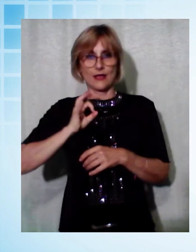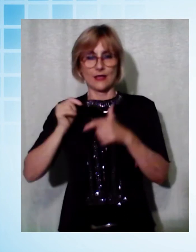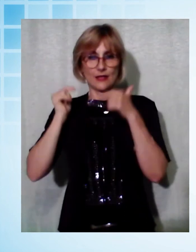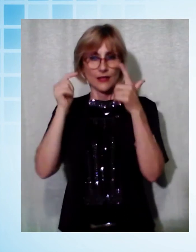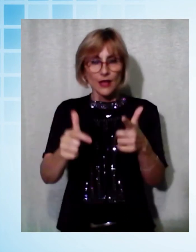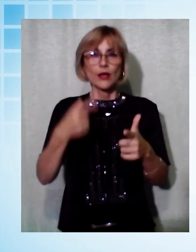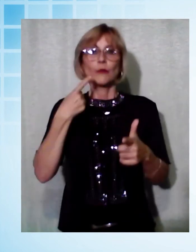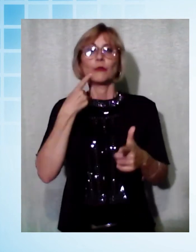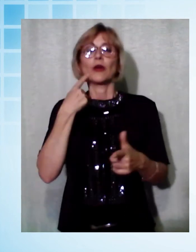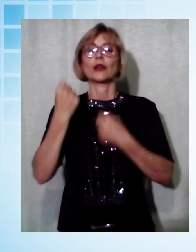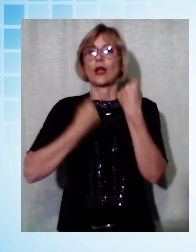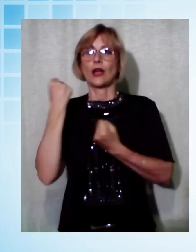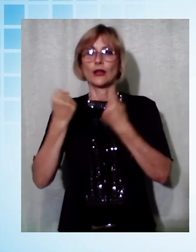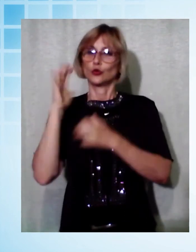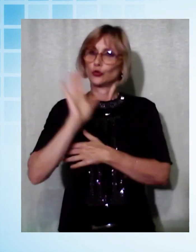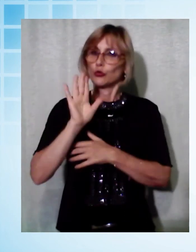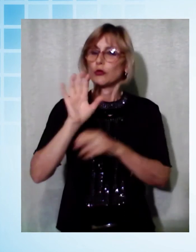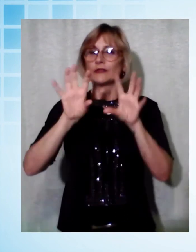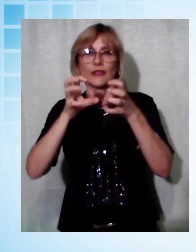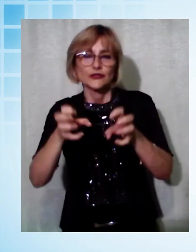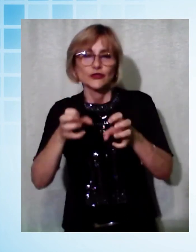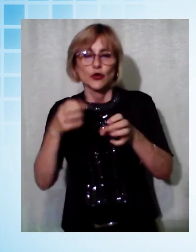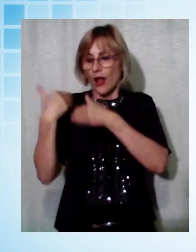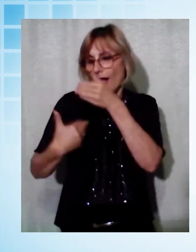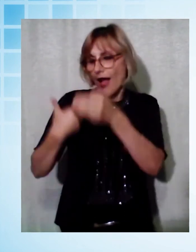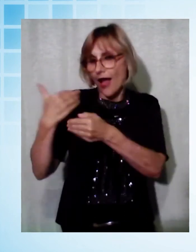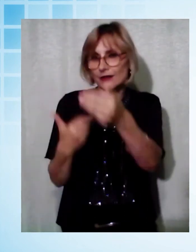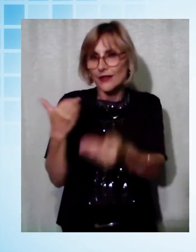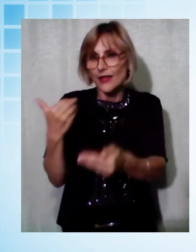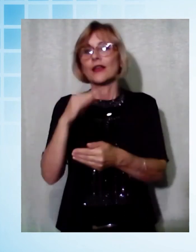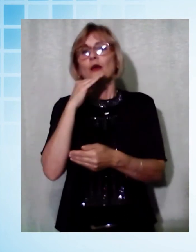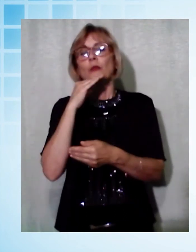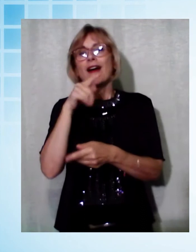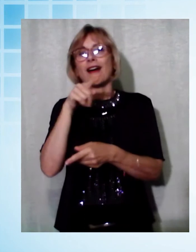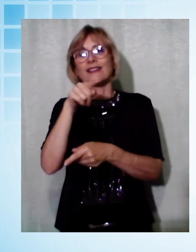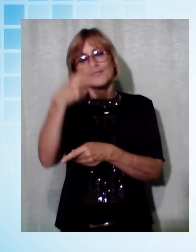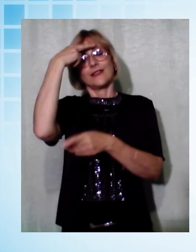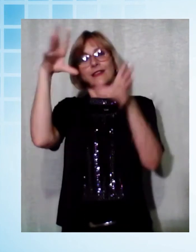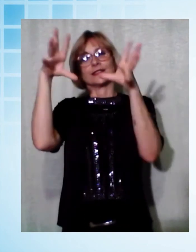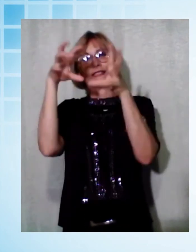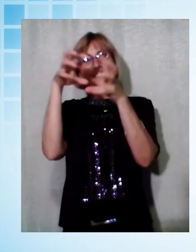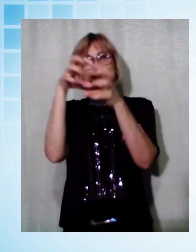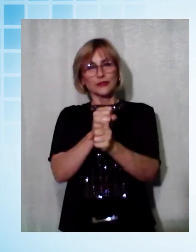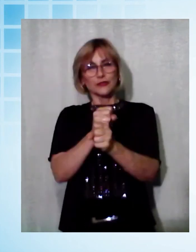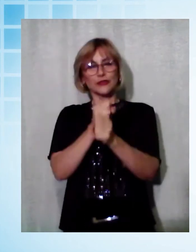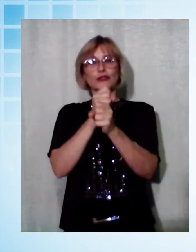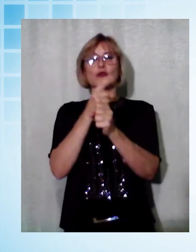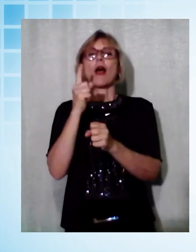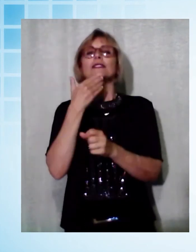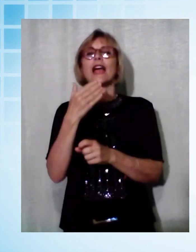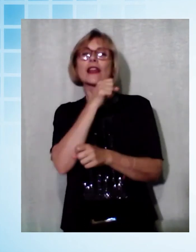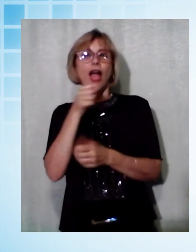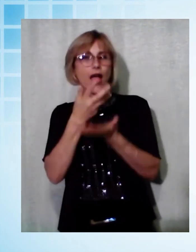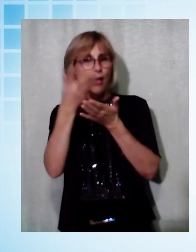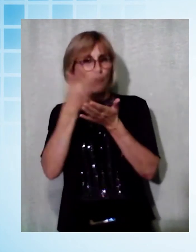carriera basta ricordare la sintesi che faceva dal terrazzino di Sanremo ecco per